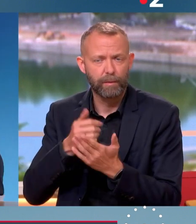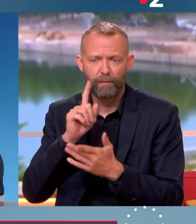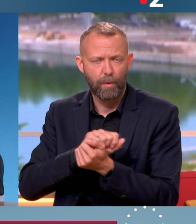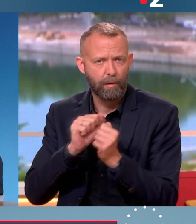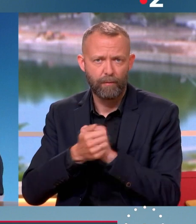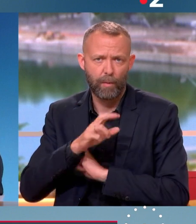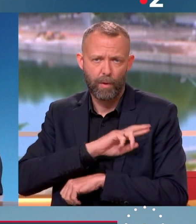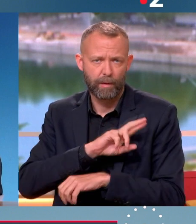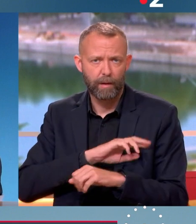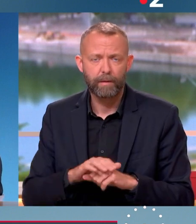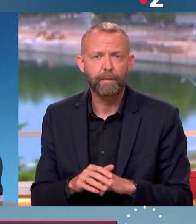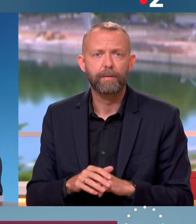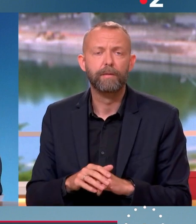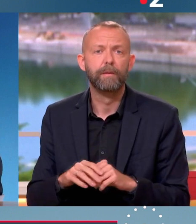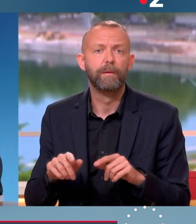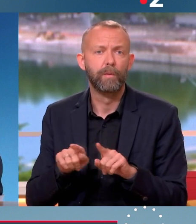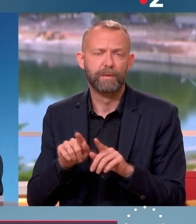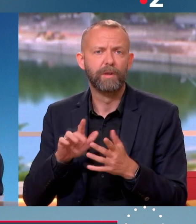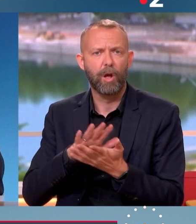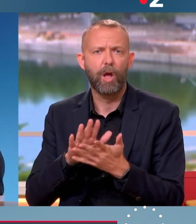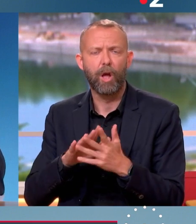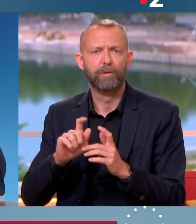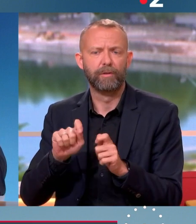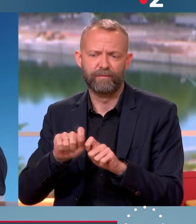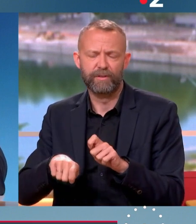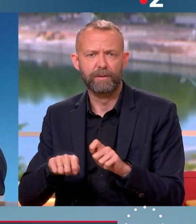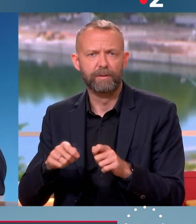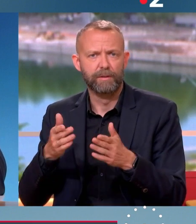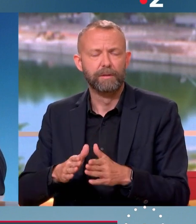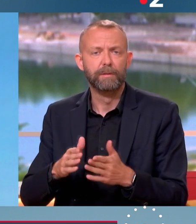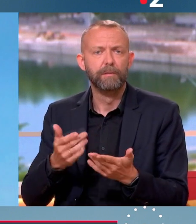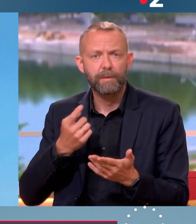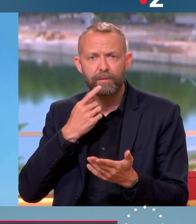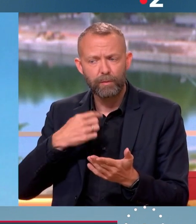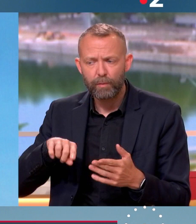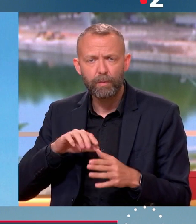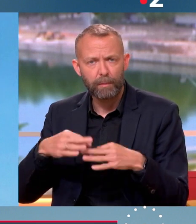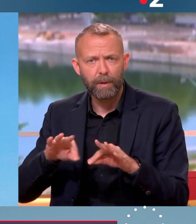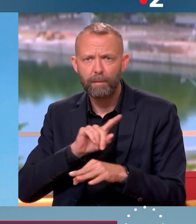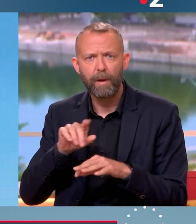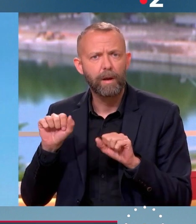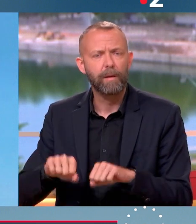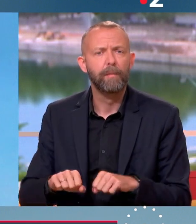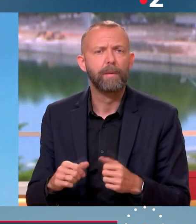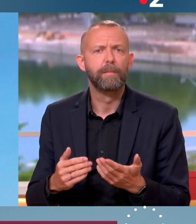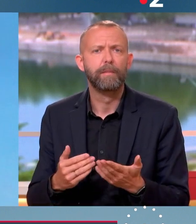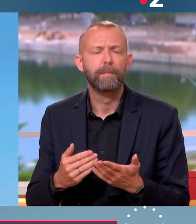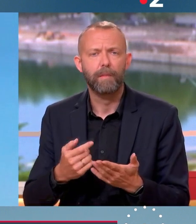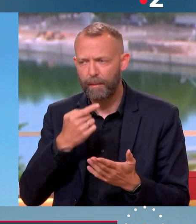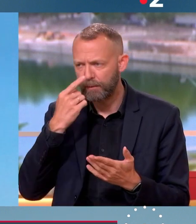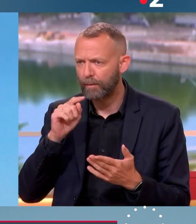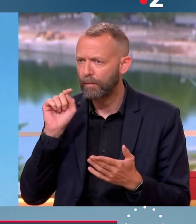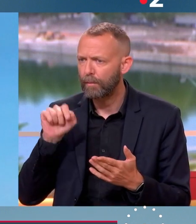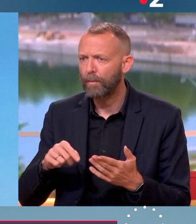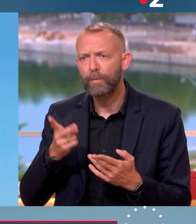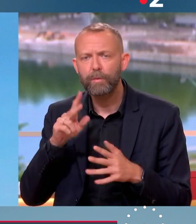retraites. Et de repousser l'âge, parce que c'est ça qui fait... Est-ce qu'on n pas capable, dans ce pays où on a l'impression qu'on a besoin de